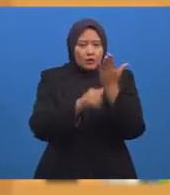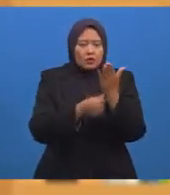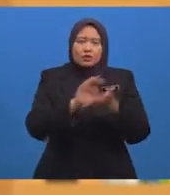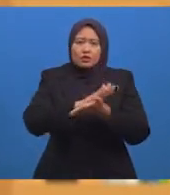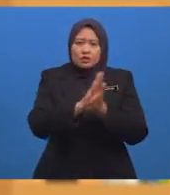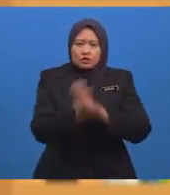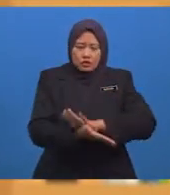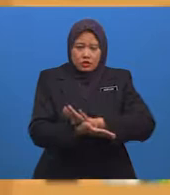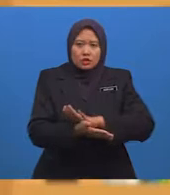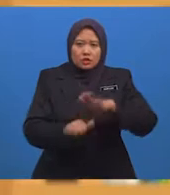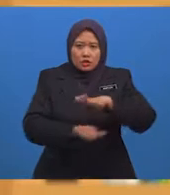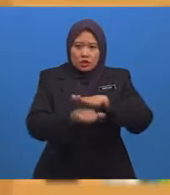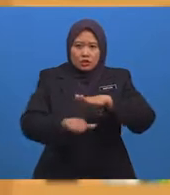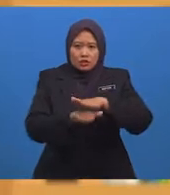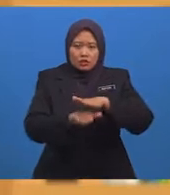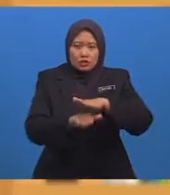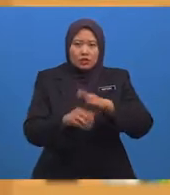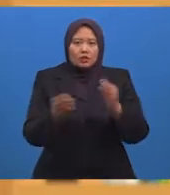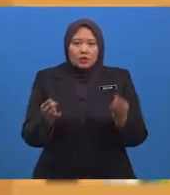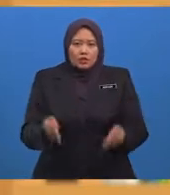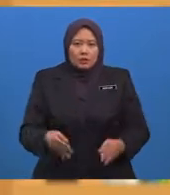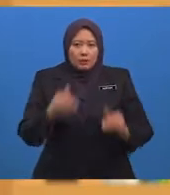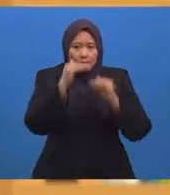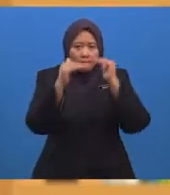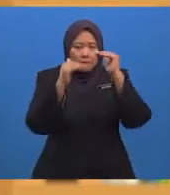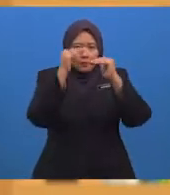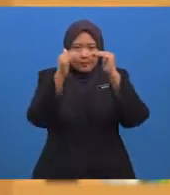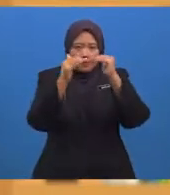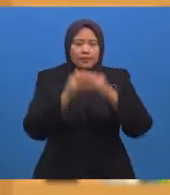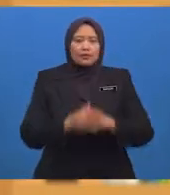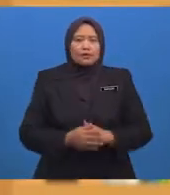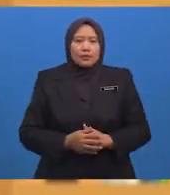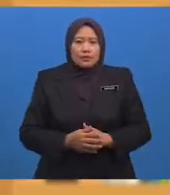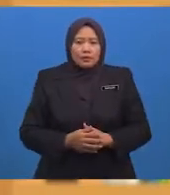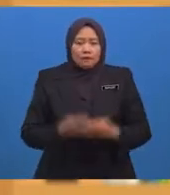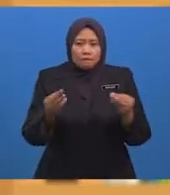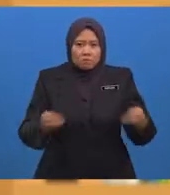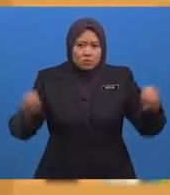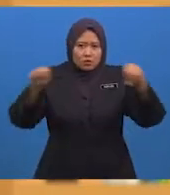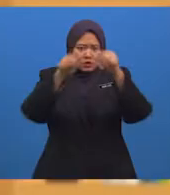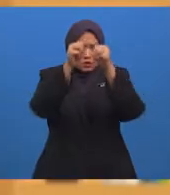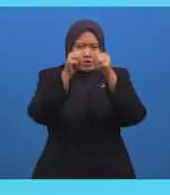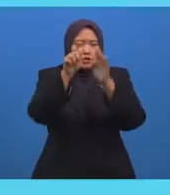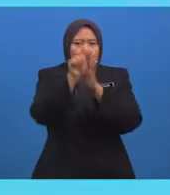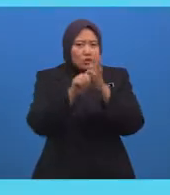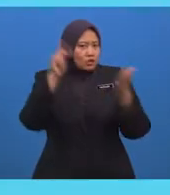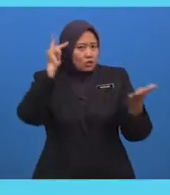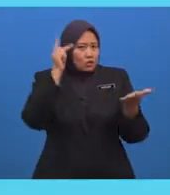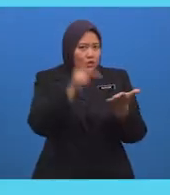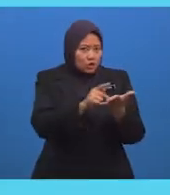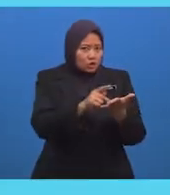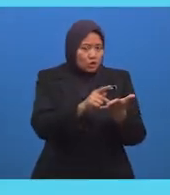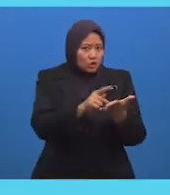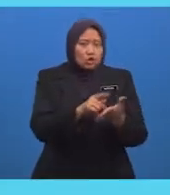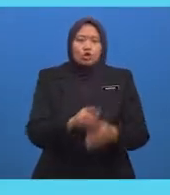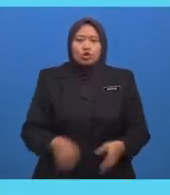kepada terbinanya Masjid tersohor di Mesir Yang menjadi institusi pendidikan Iaitu